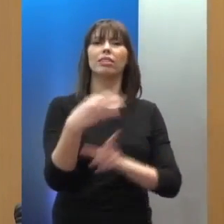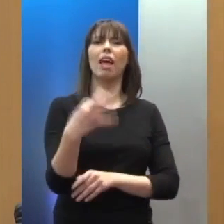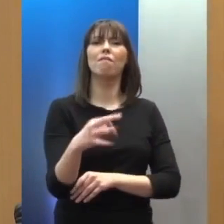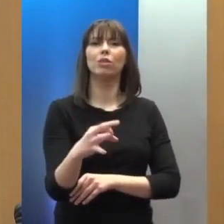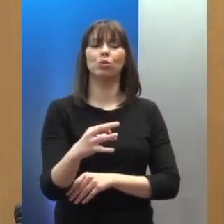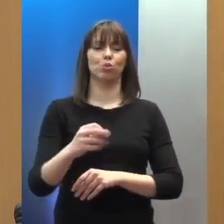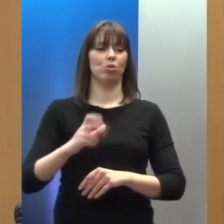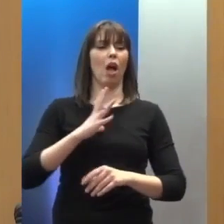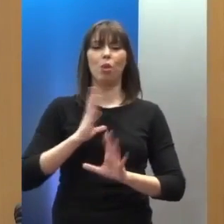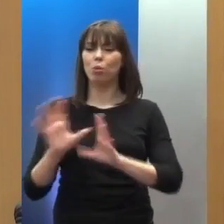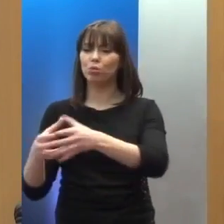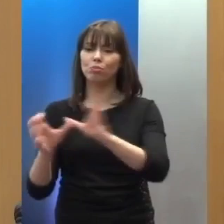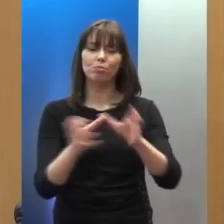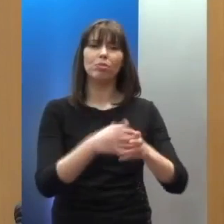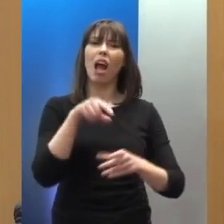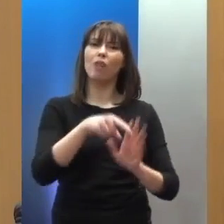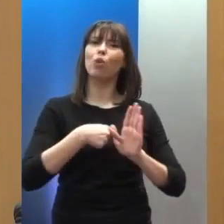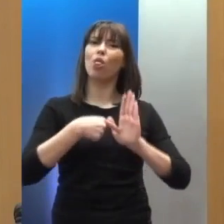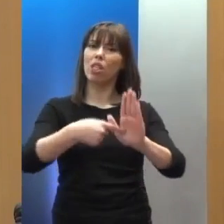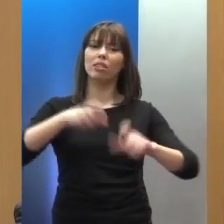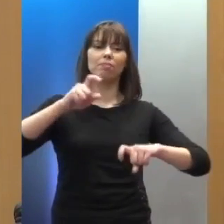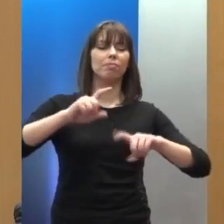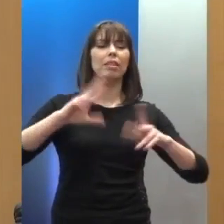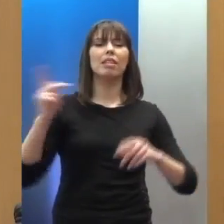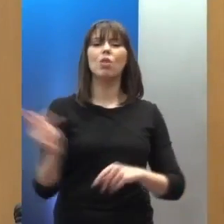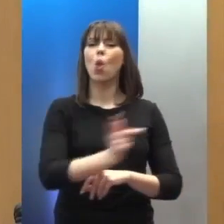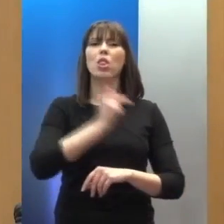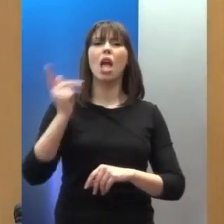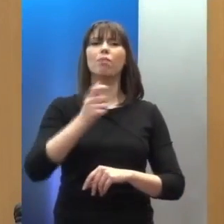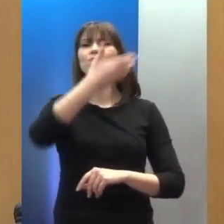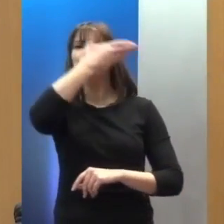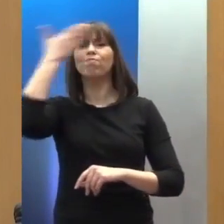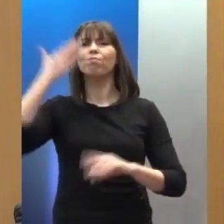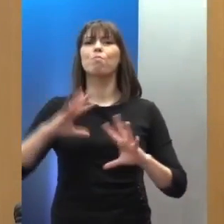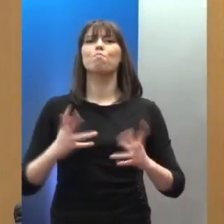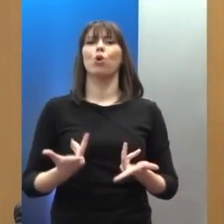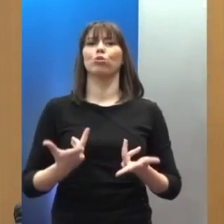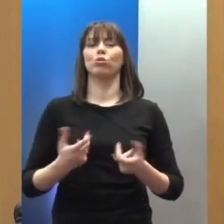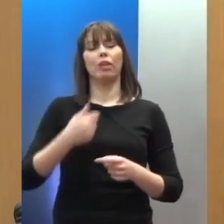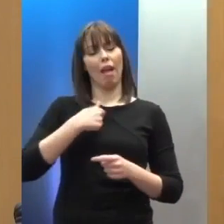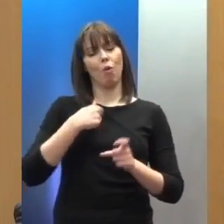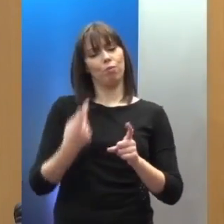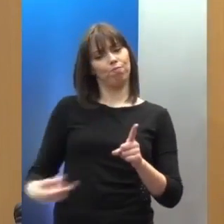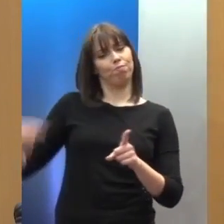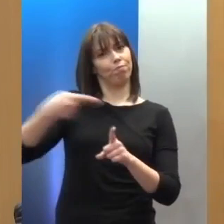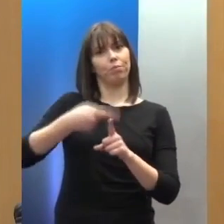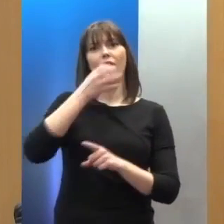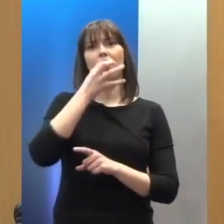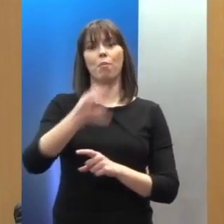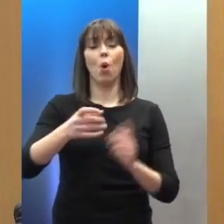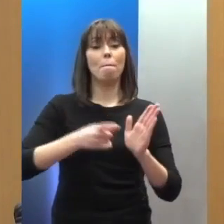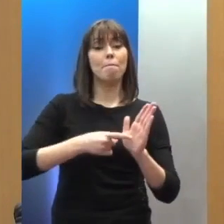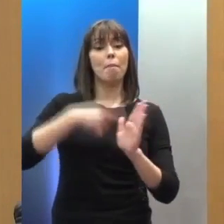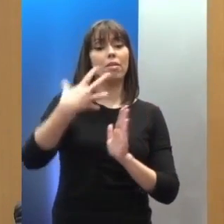ομάδες, αντανακλά το ήθος μιας κοινωνίας. Θα πρόσθετα ότι η διαφύλαξη και εξασφάλιση των